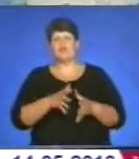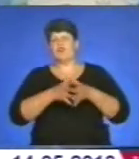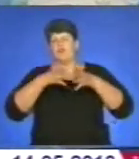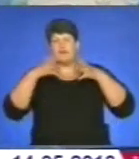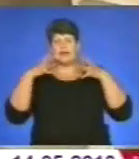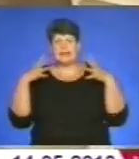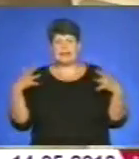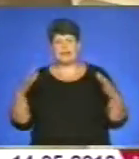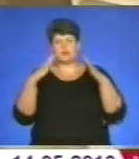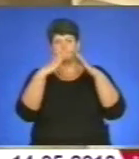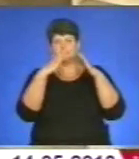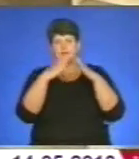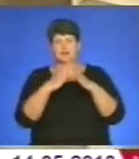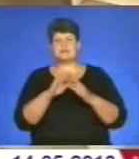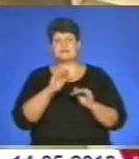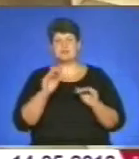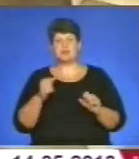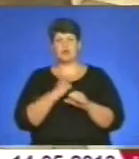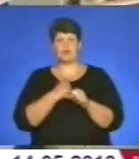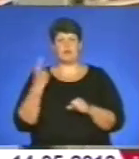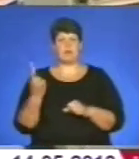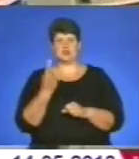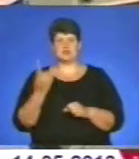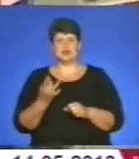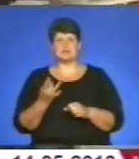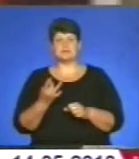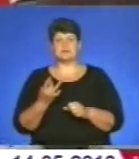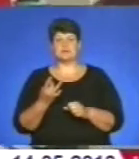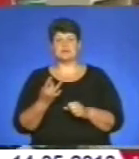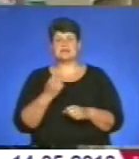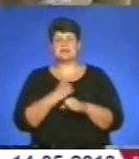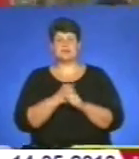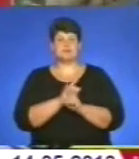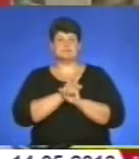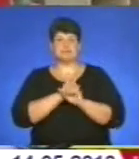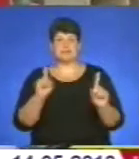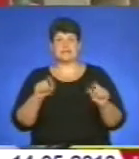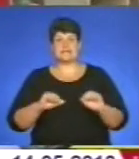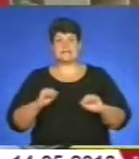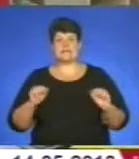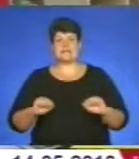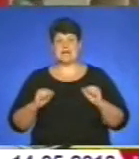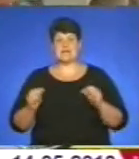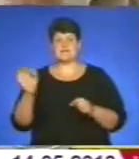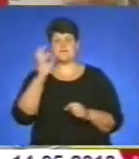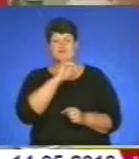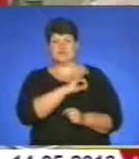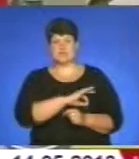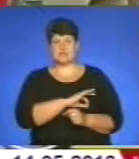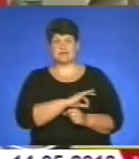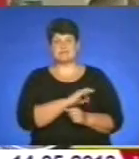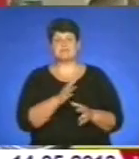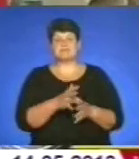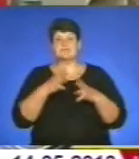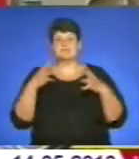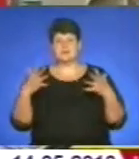призначенням хатку з учнями робив вперше. Зробили її оригінальною, старалися використати якомога